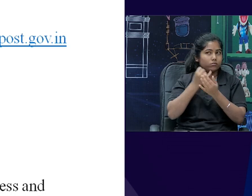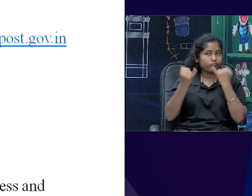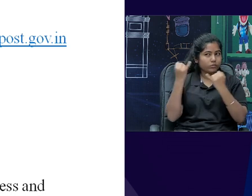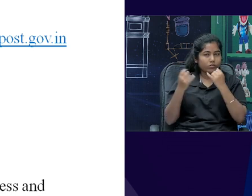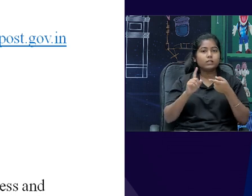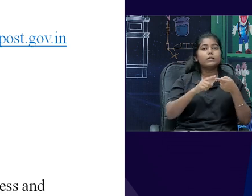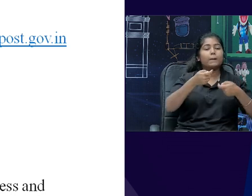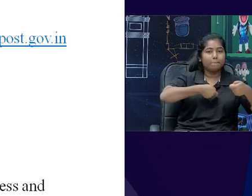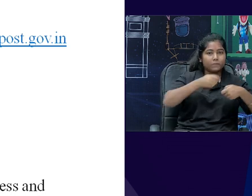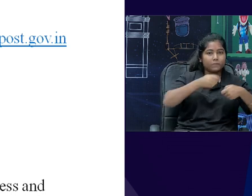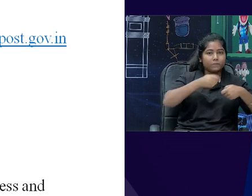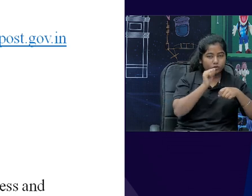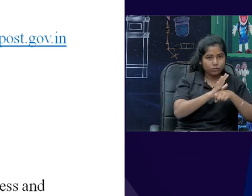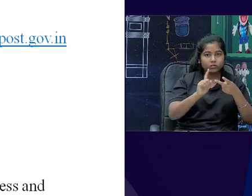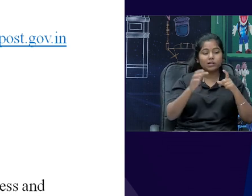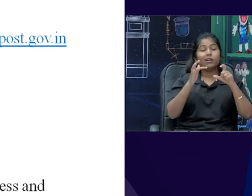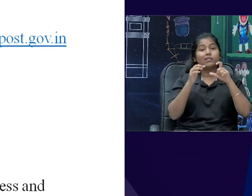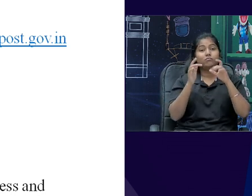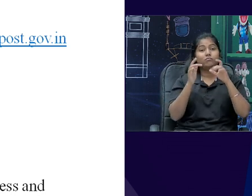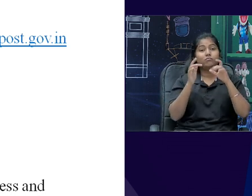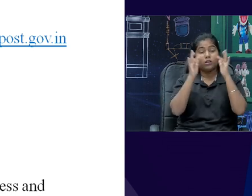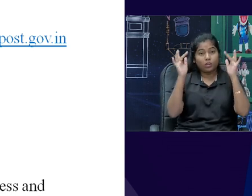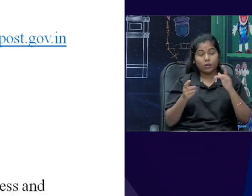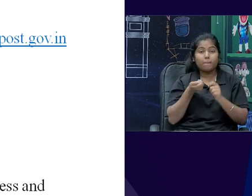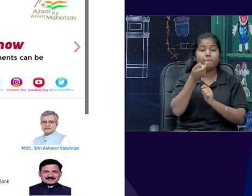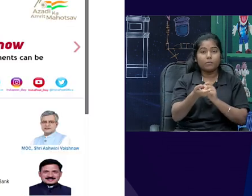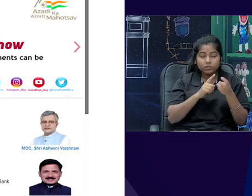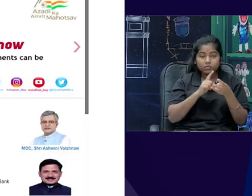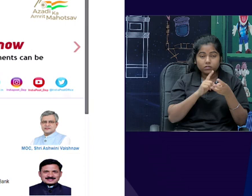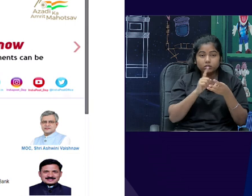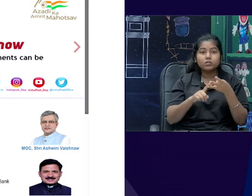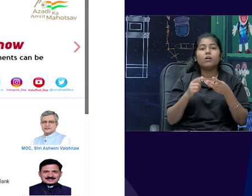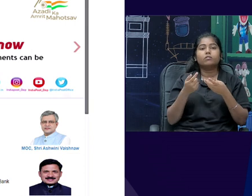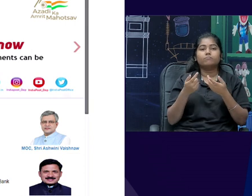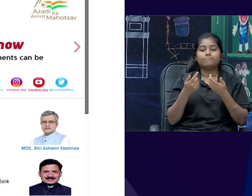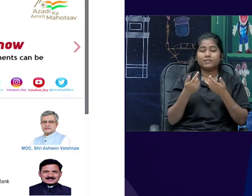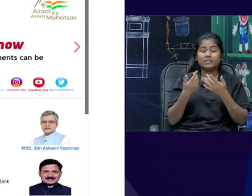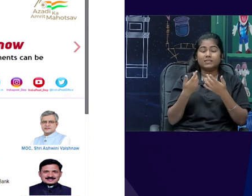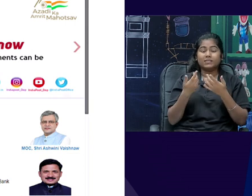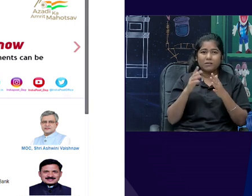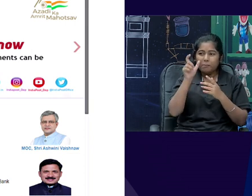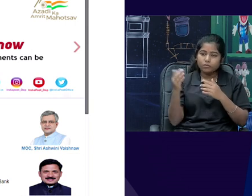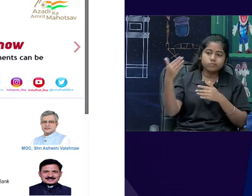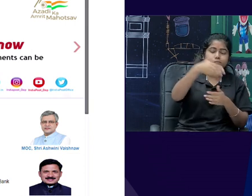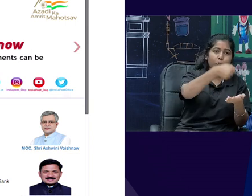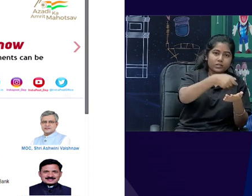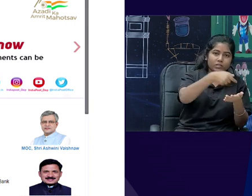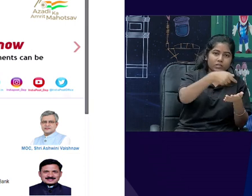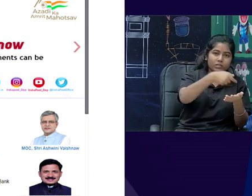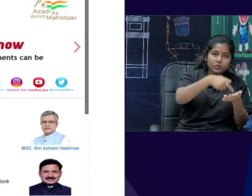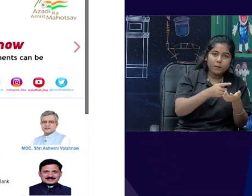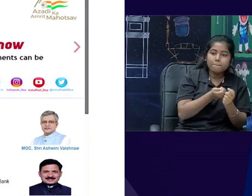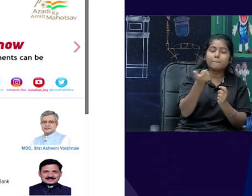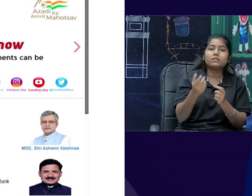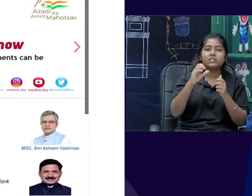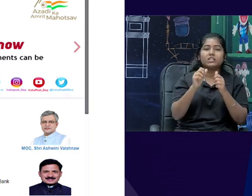-payment and cash on delivery system के बारे में and कहां आपको यह मिलेगा यह देखें आप postal department की